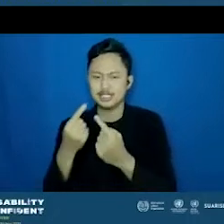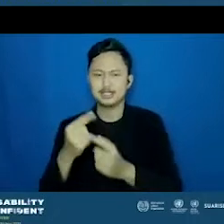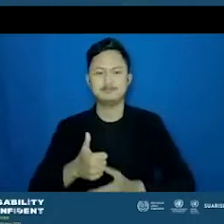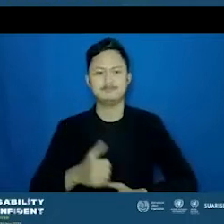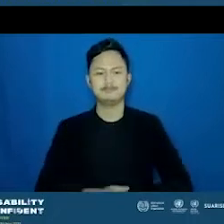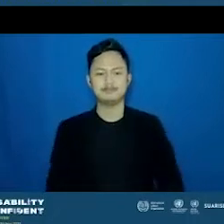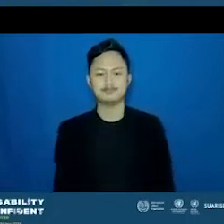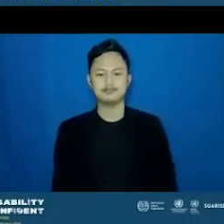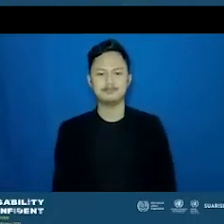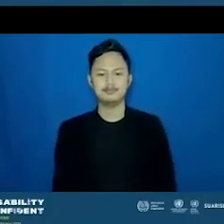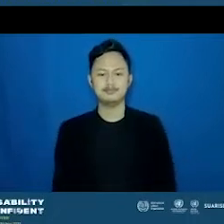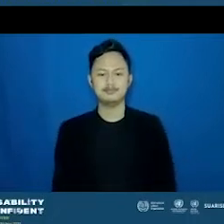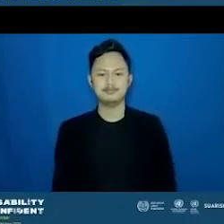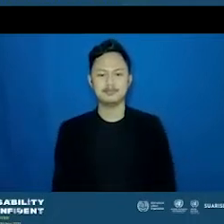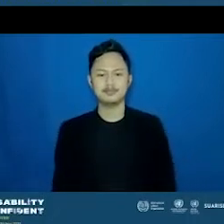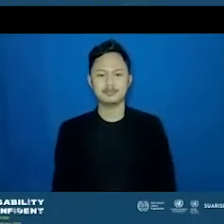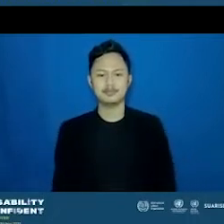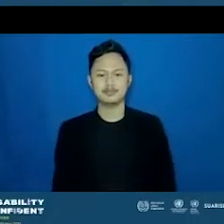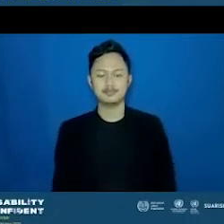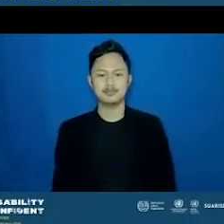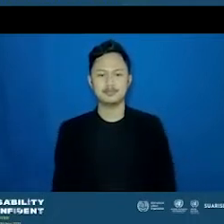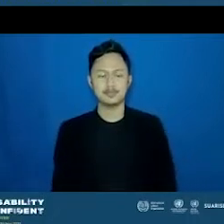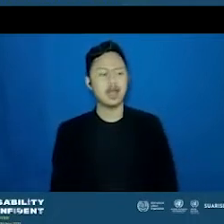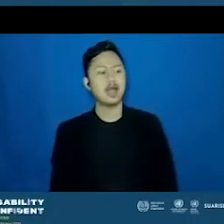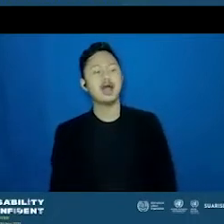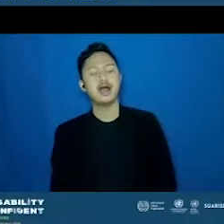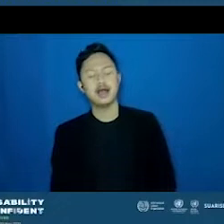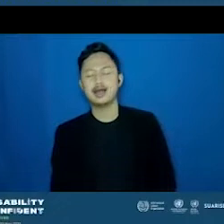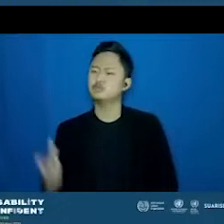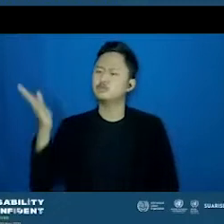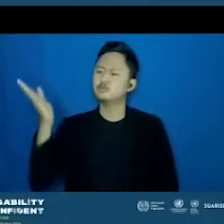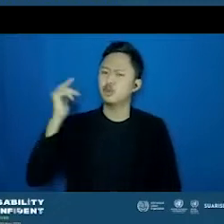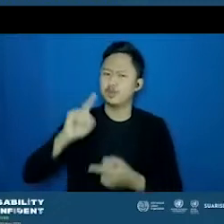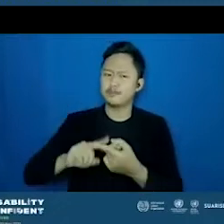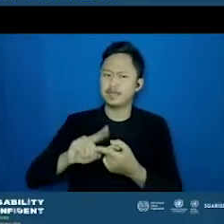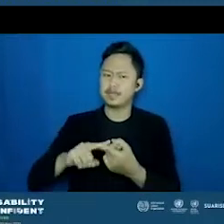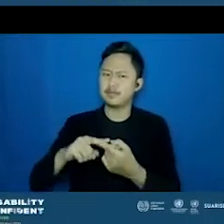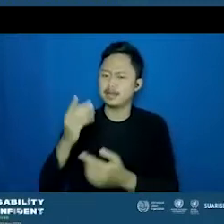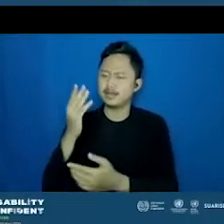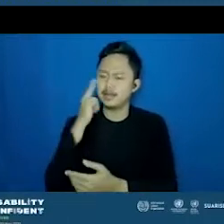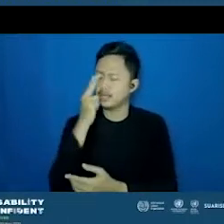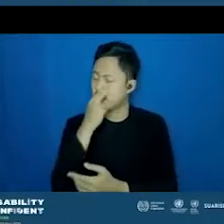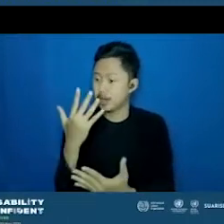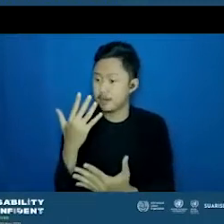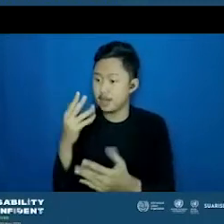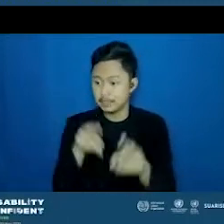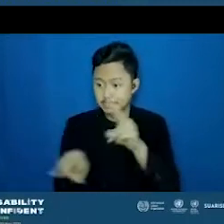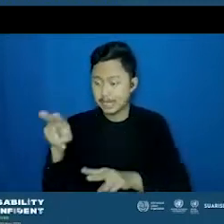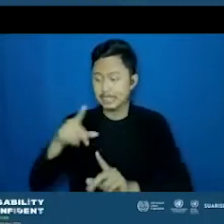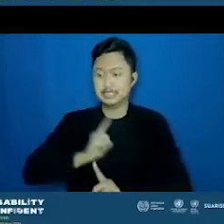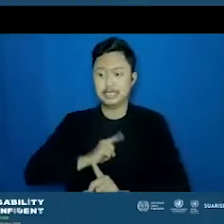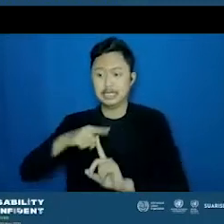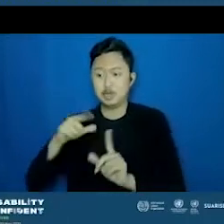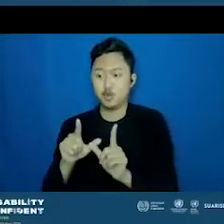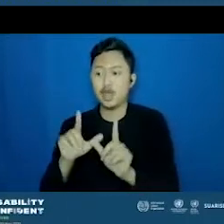Oke. Jadi waktu itu justru dari teman-teman netra-nya yang menemukan tinggap, atau Mas Rama